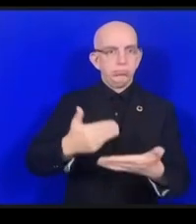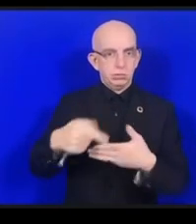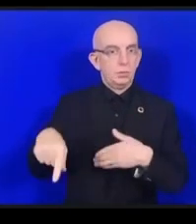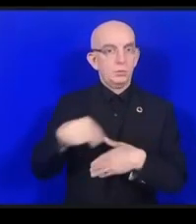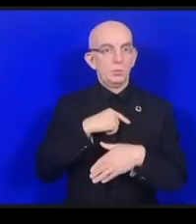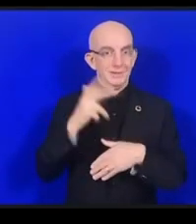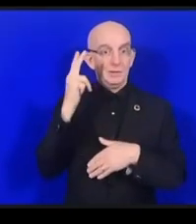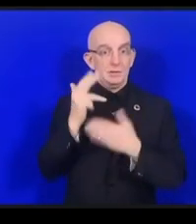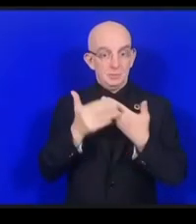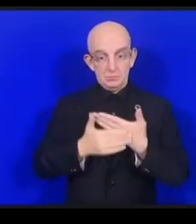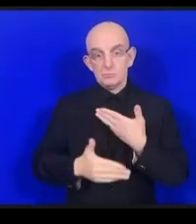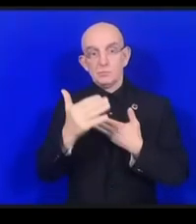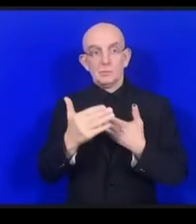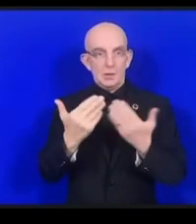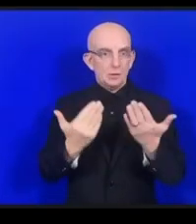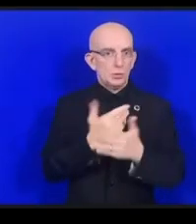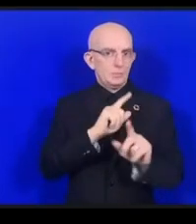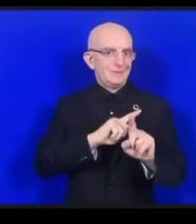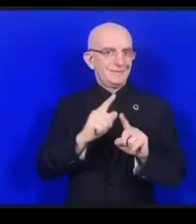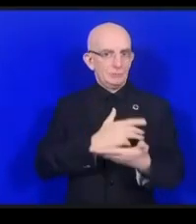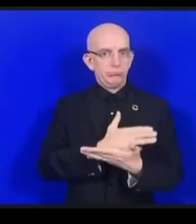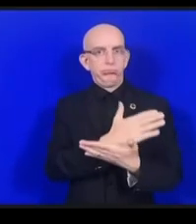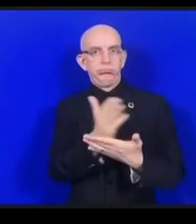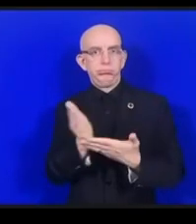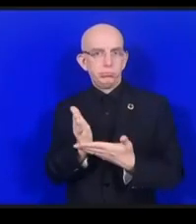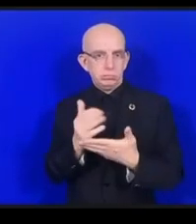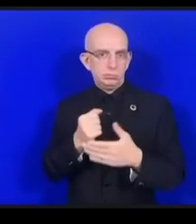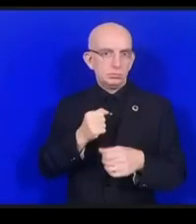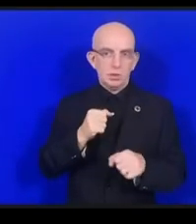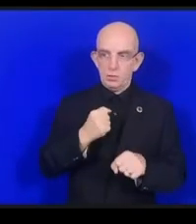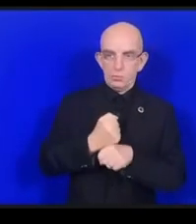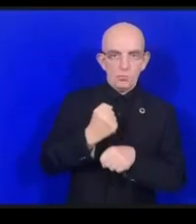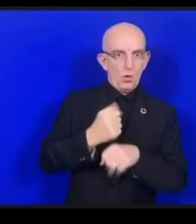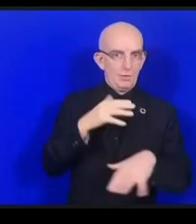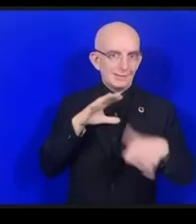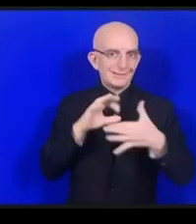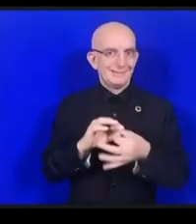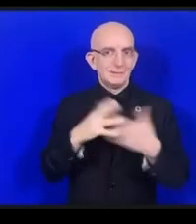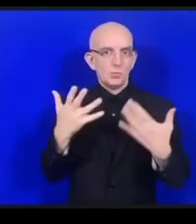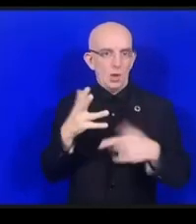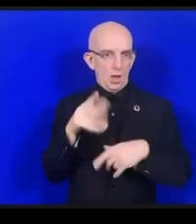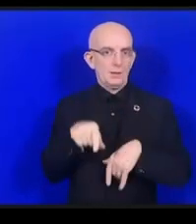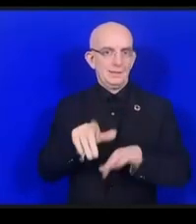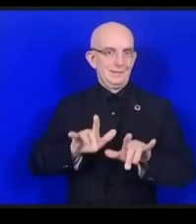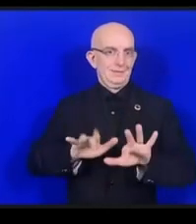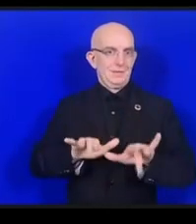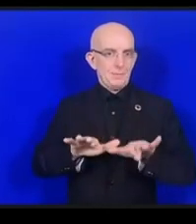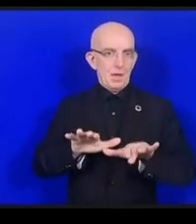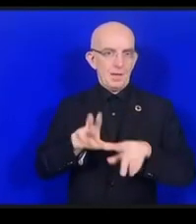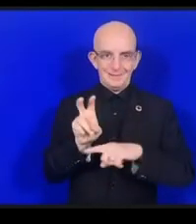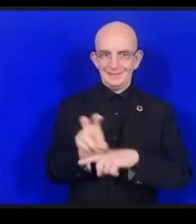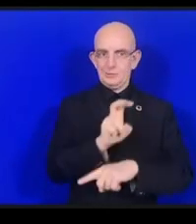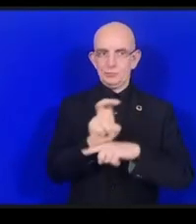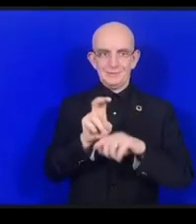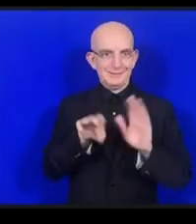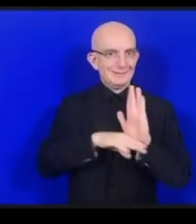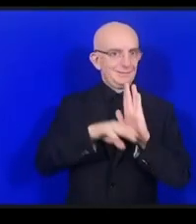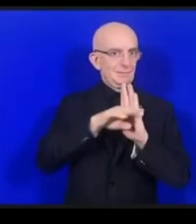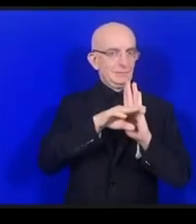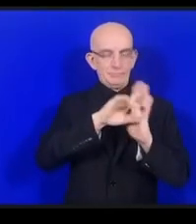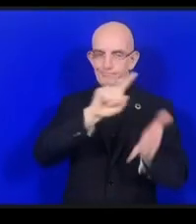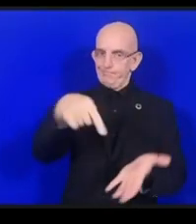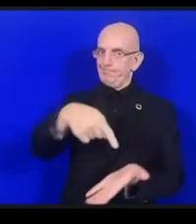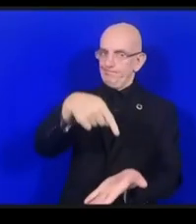識の中心に据えることができると思いますそしてより高いセキュリティとそしてオンラインの安全に貢献できると思います